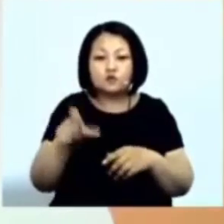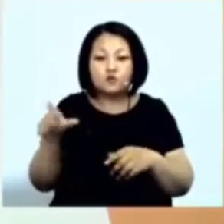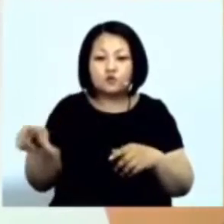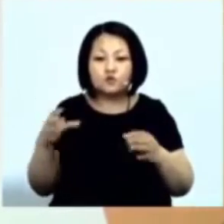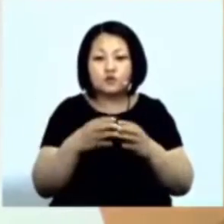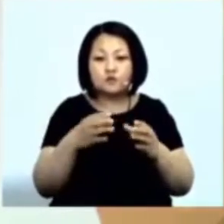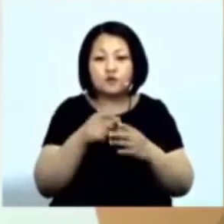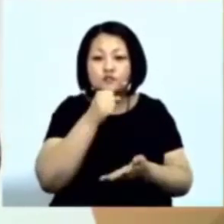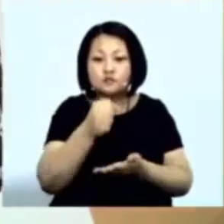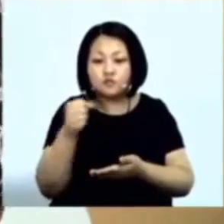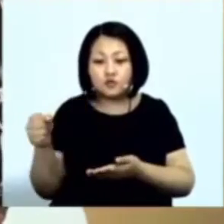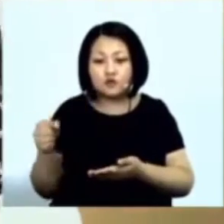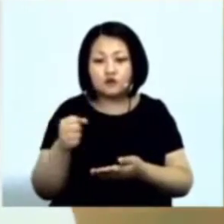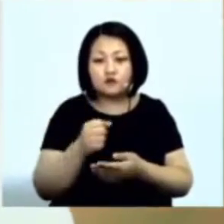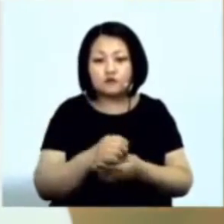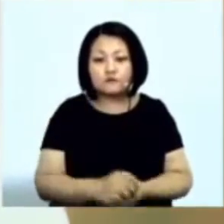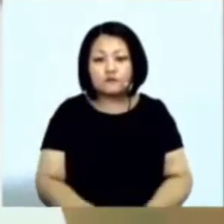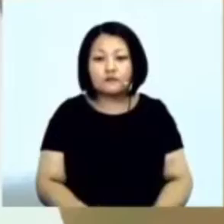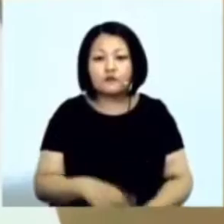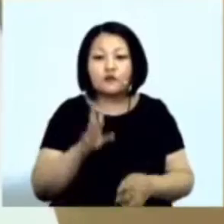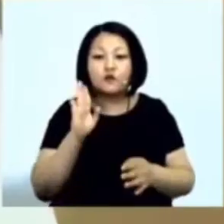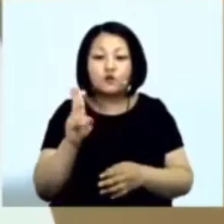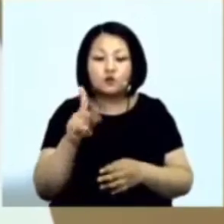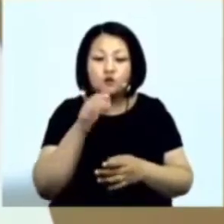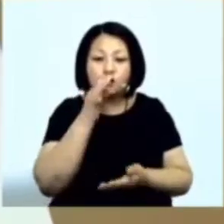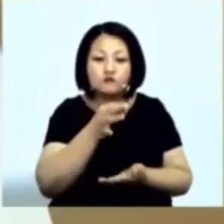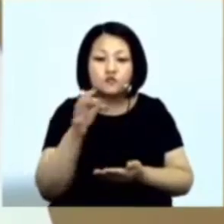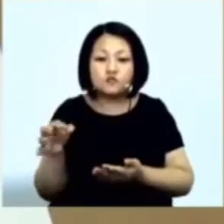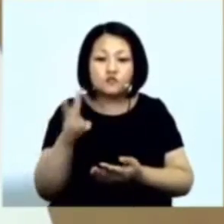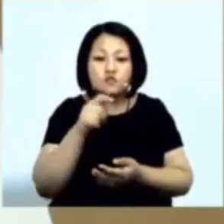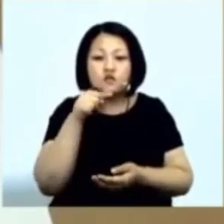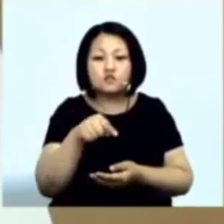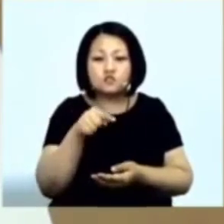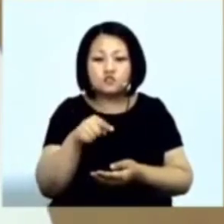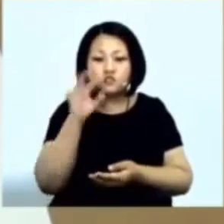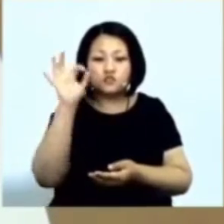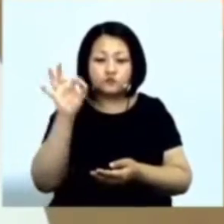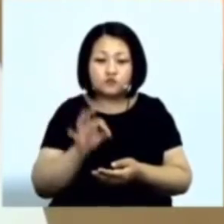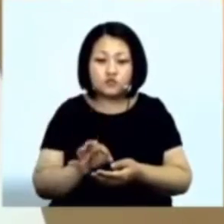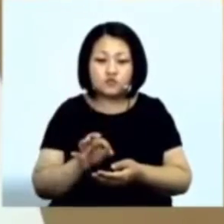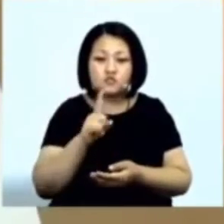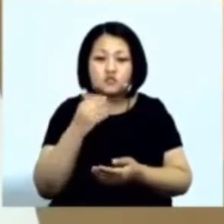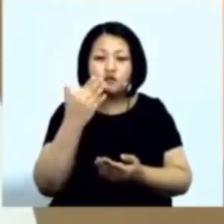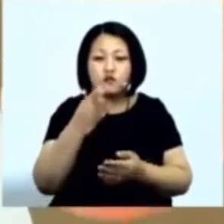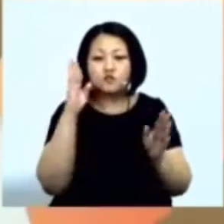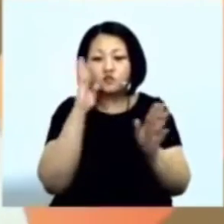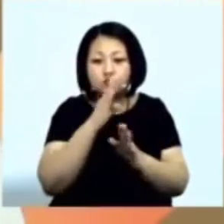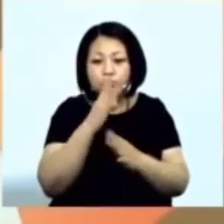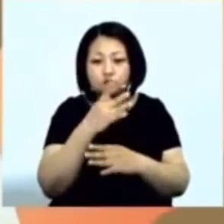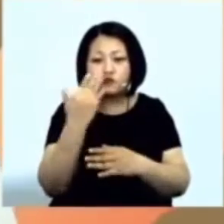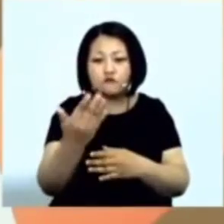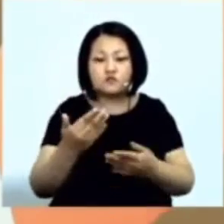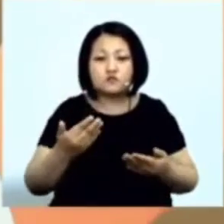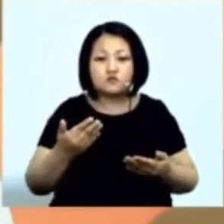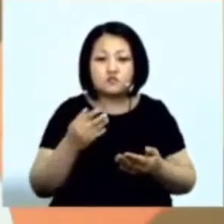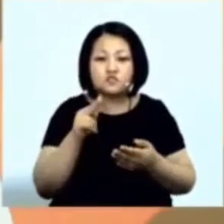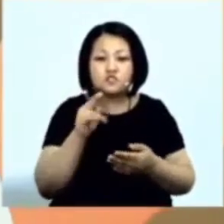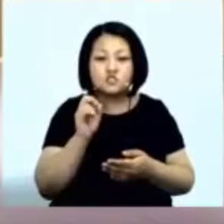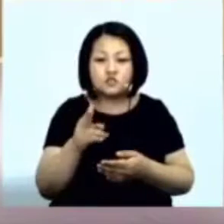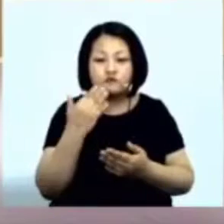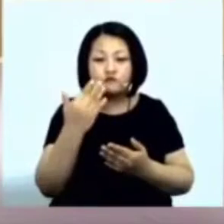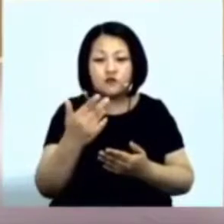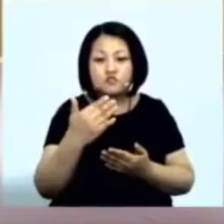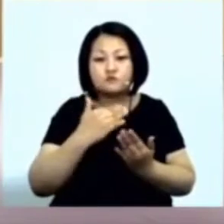действительно Отвечают на тысячи процентов За ваши судьбы За ваши чеки За ваше продвижение